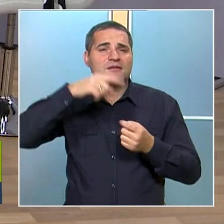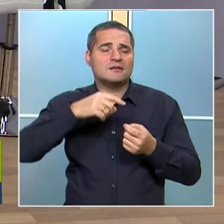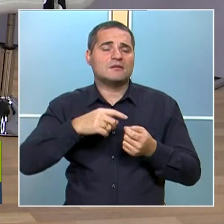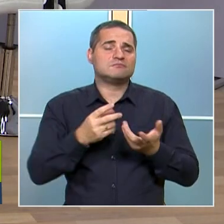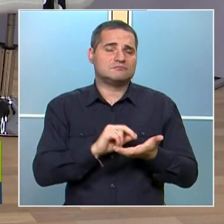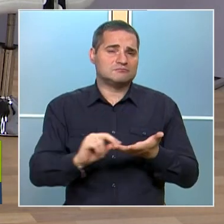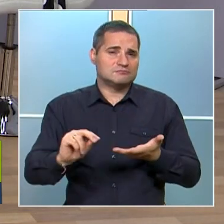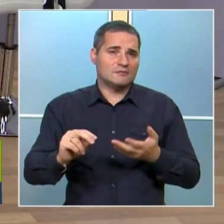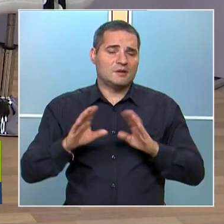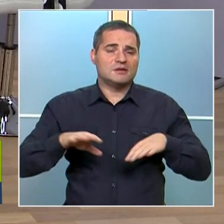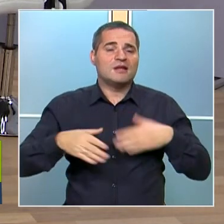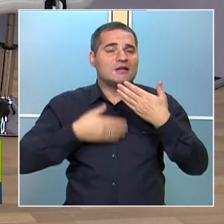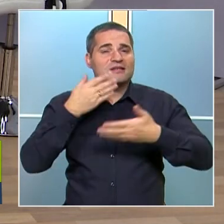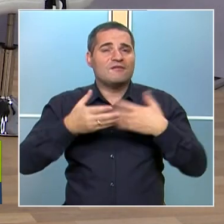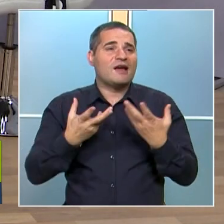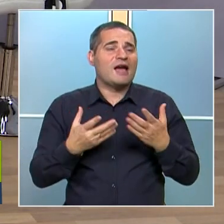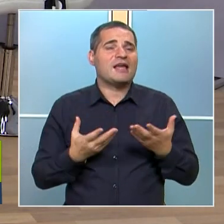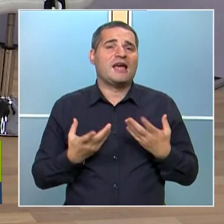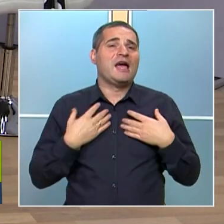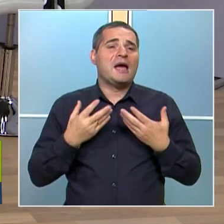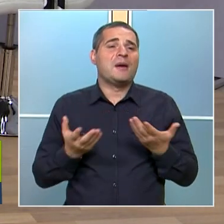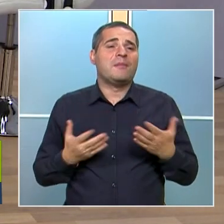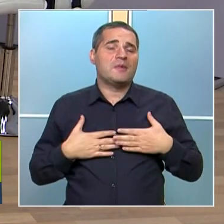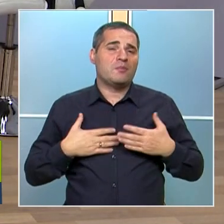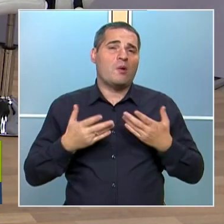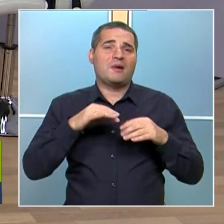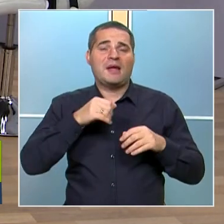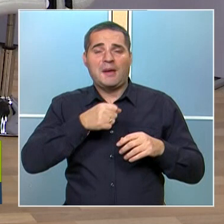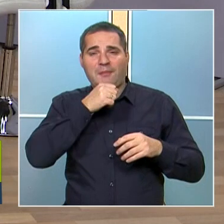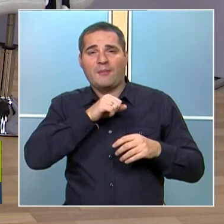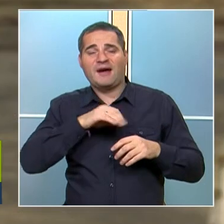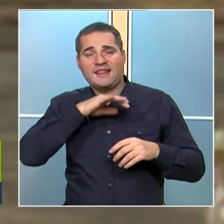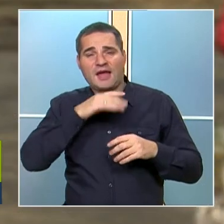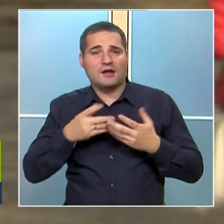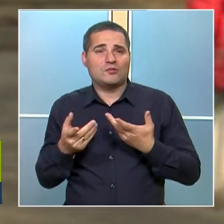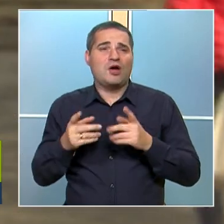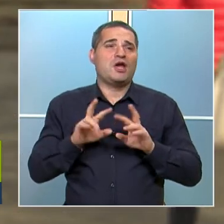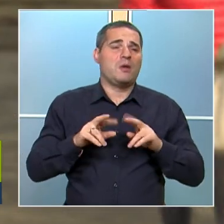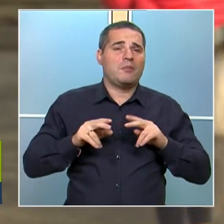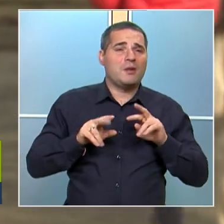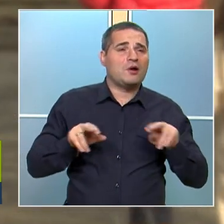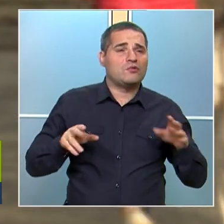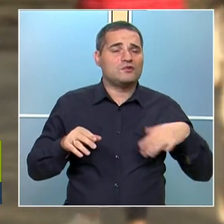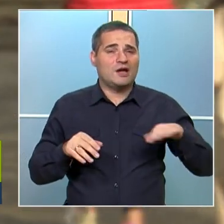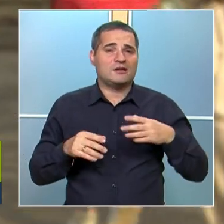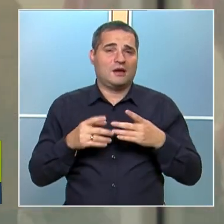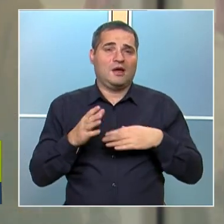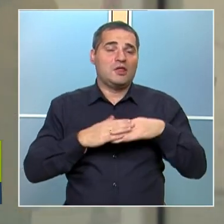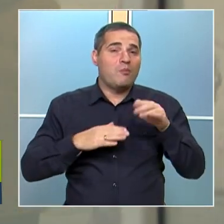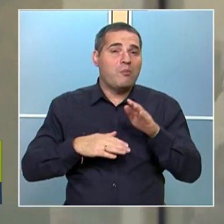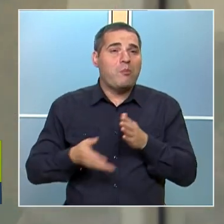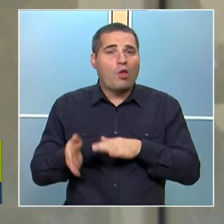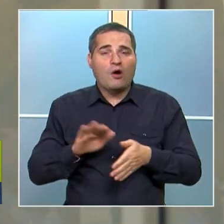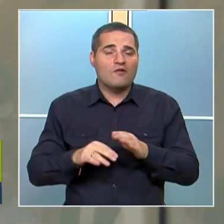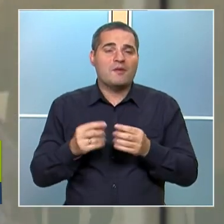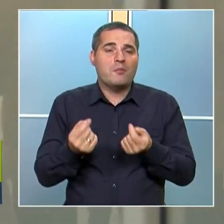детето да разказва как е прекарало при бабе и дядо или при братовчедите си. Т.е. да го подготвим постепенно за това, че той отива на